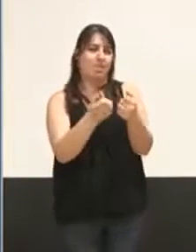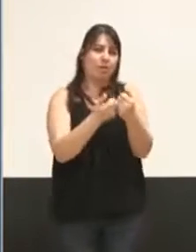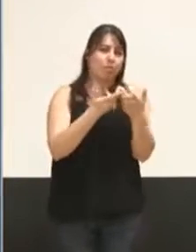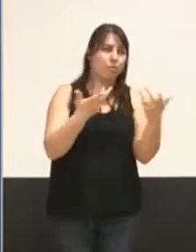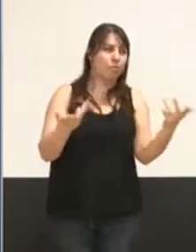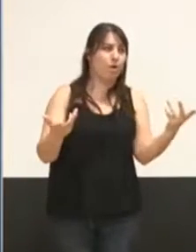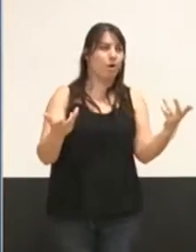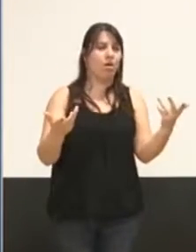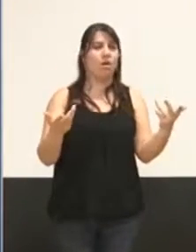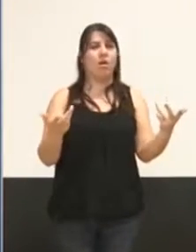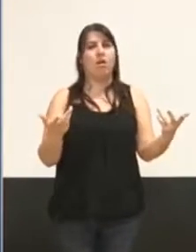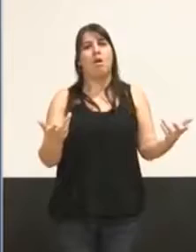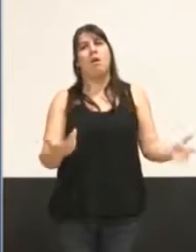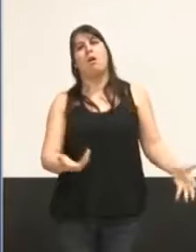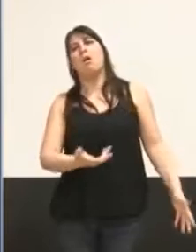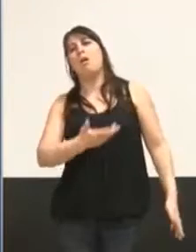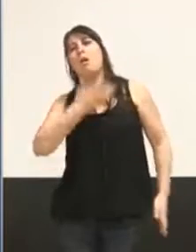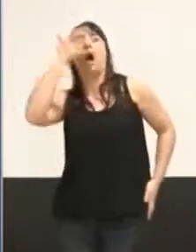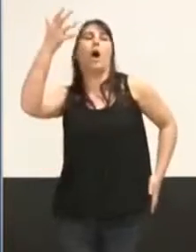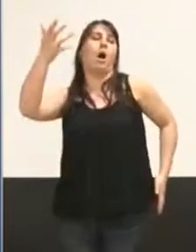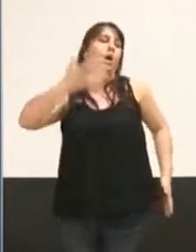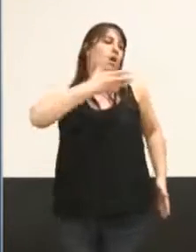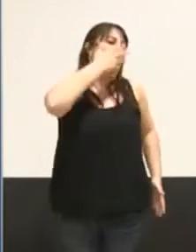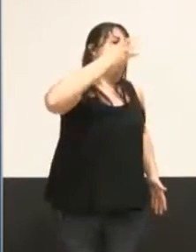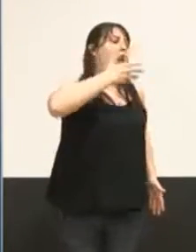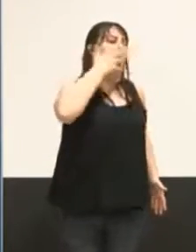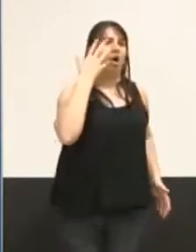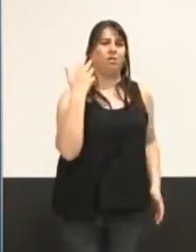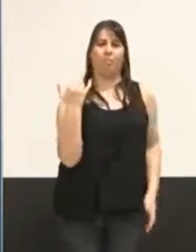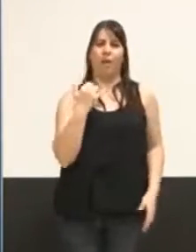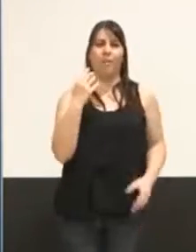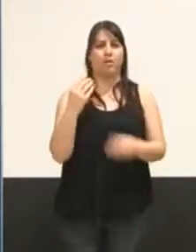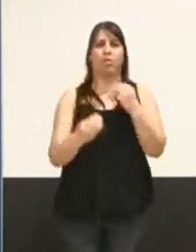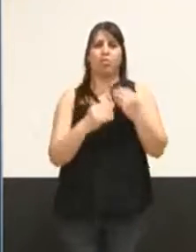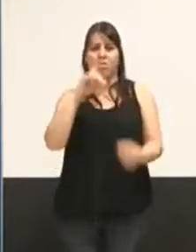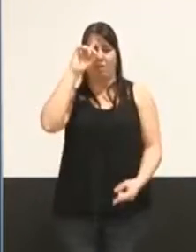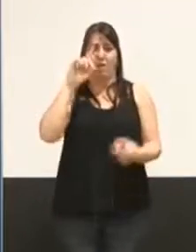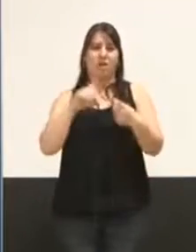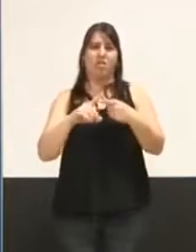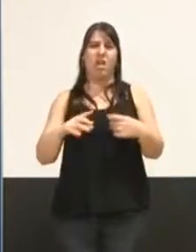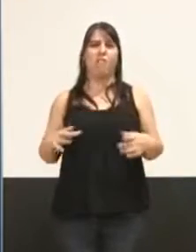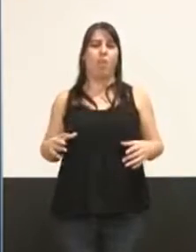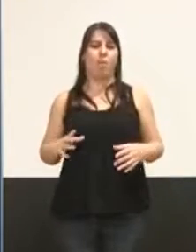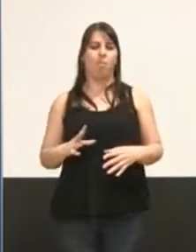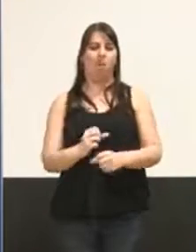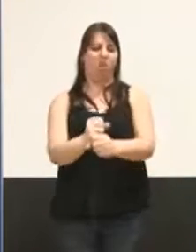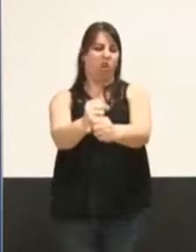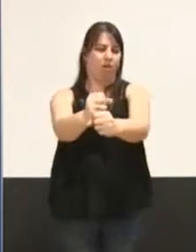sans emphase et sans non plus, j'allais dire raccourci, j'y reviendrai tout à l'heure.